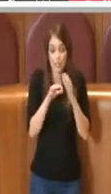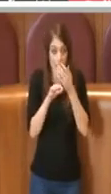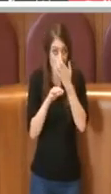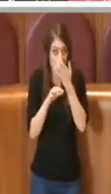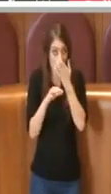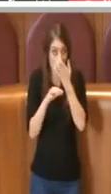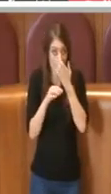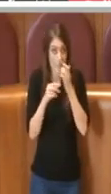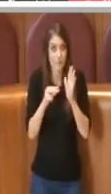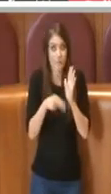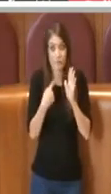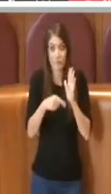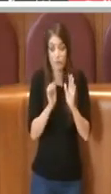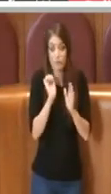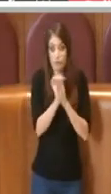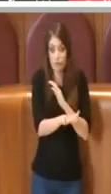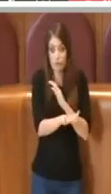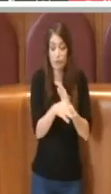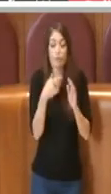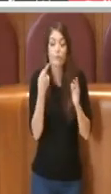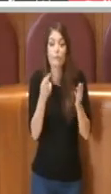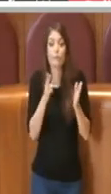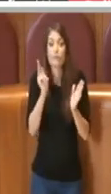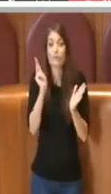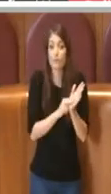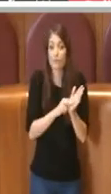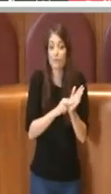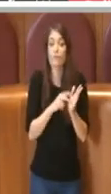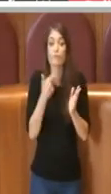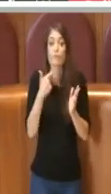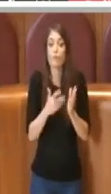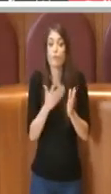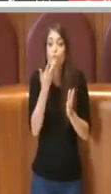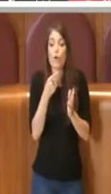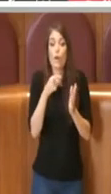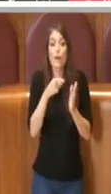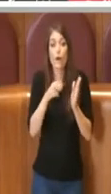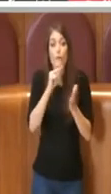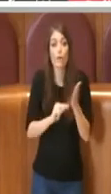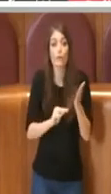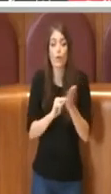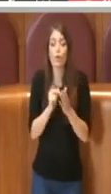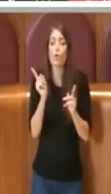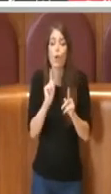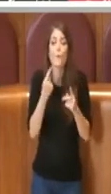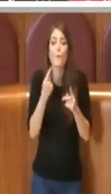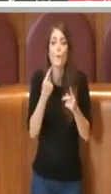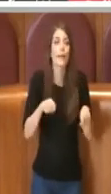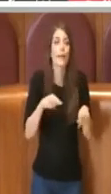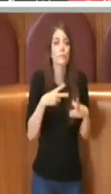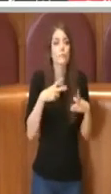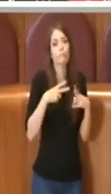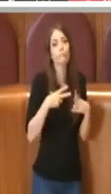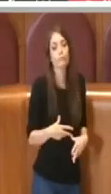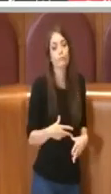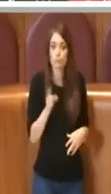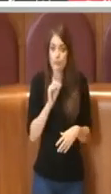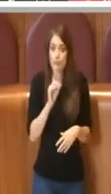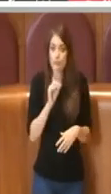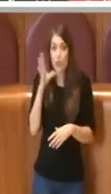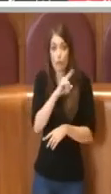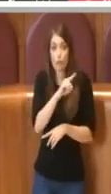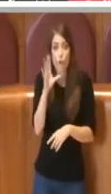premurata in tal senso a fine di rendere questo indirizzo votabile non per mettere il cappello. Ora se non si capisce anche questo io sono sicuro che